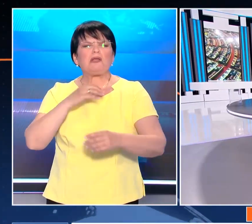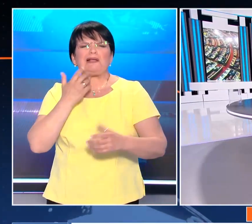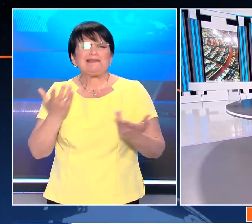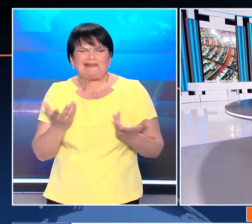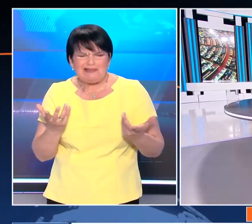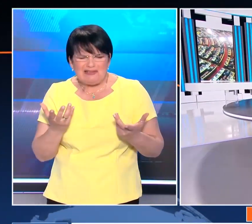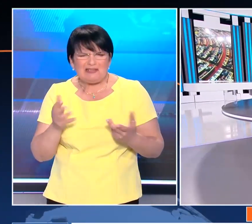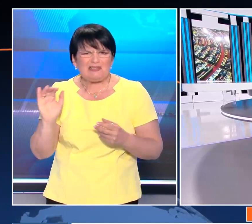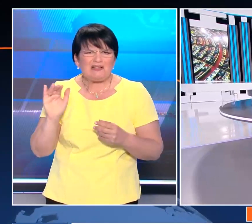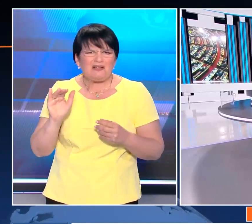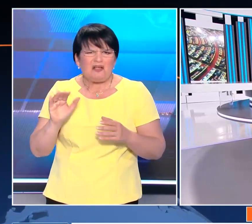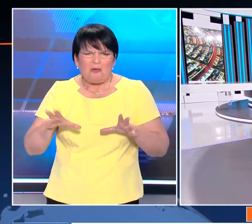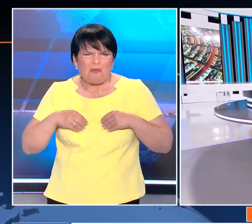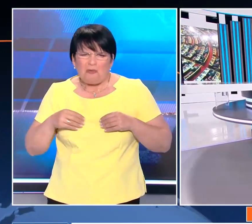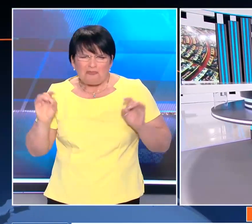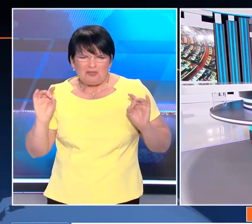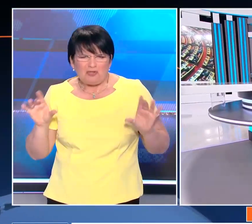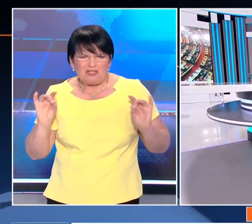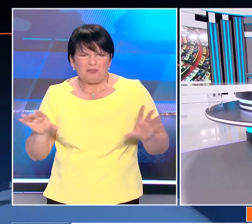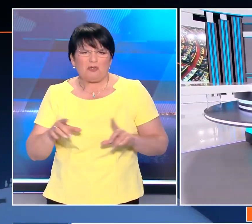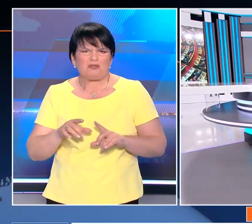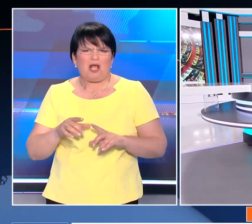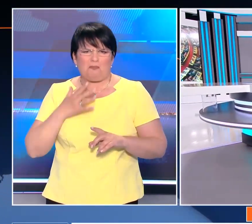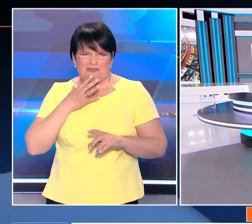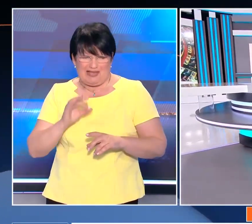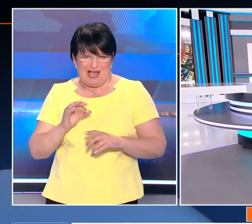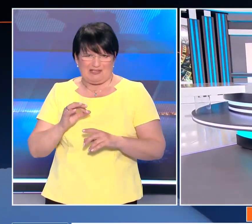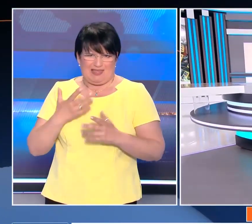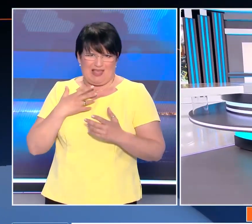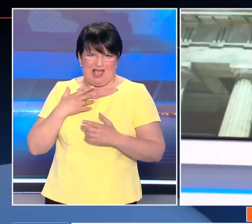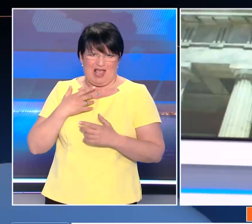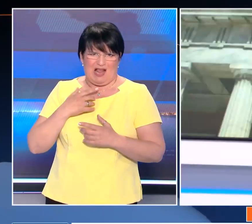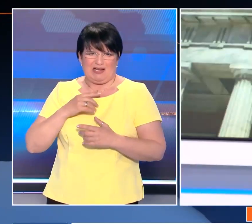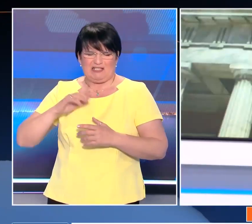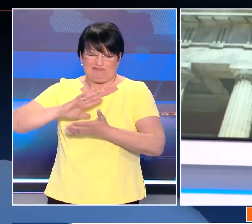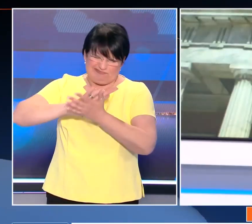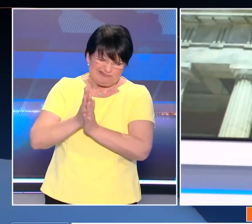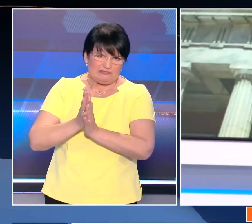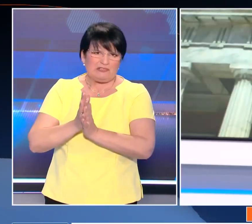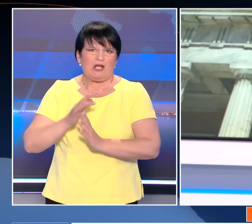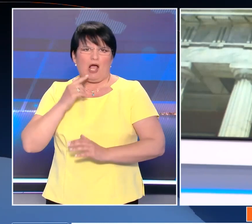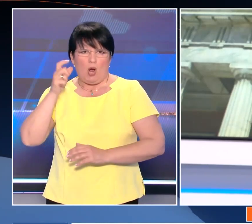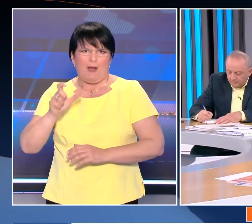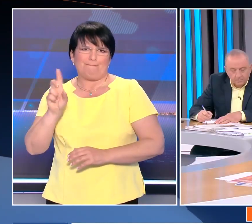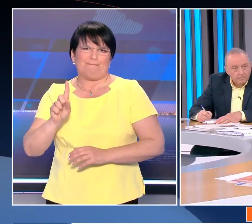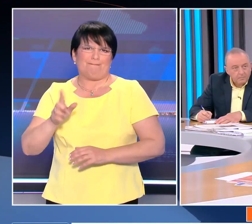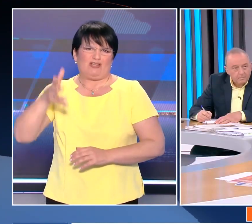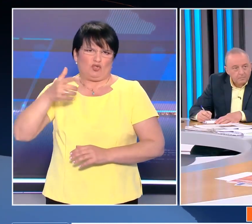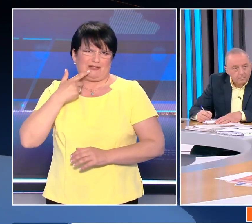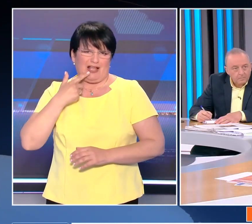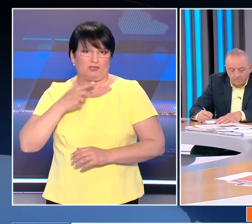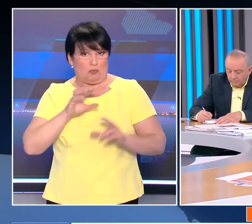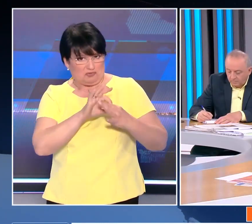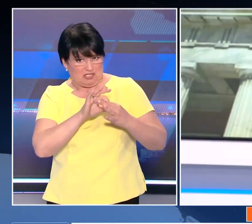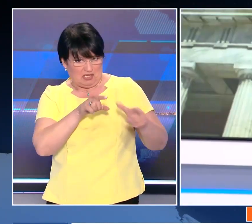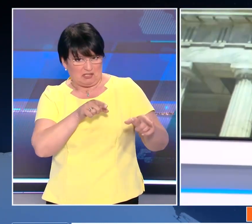συμμετοχής, αφού δεν τον εμπιστεύομαι. Καλά πήγε να με κονορτοποιήσει ηθικά και θα κάτσω εγώ να συνεργαστώ μαζί τους. Η κυβέρνηση, ο Μησοτάκης